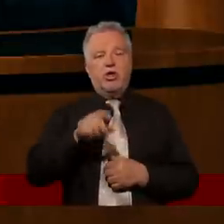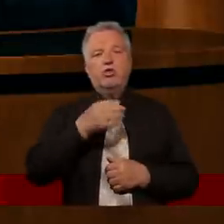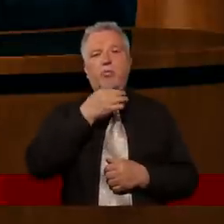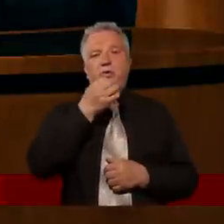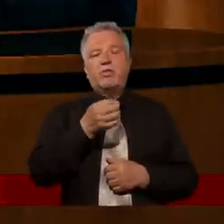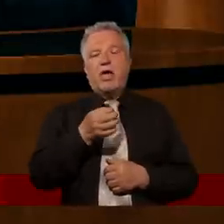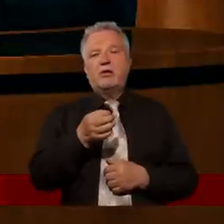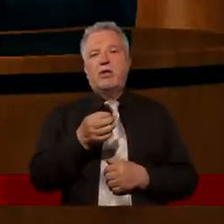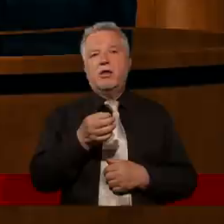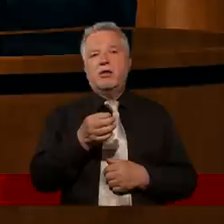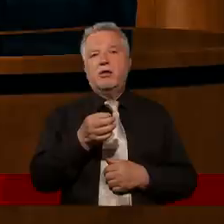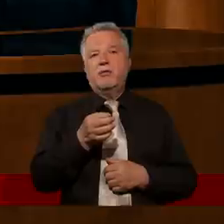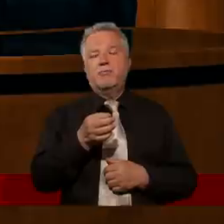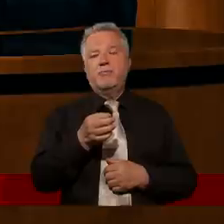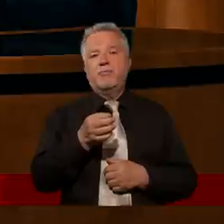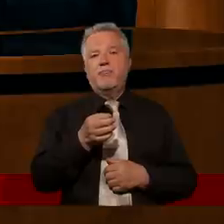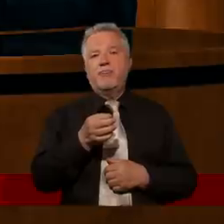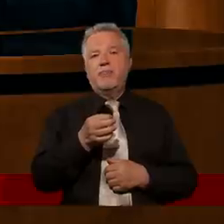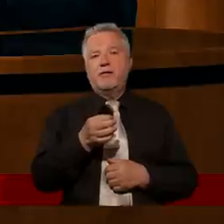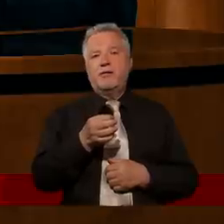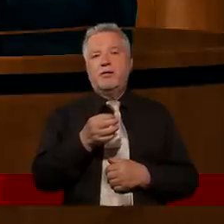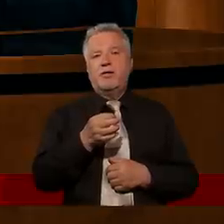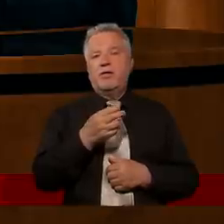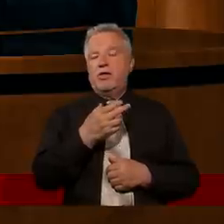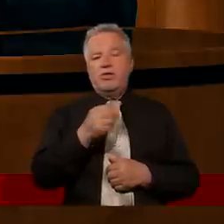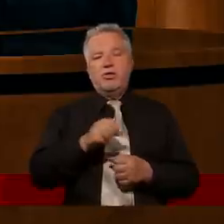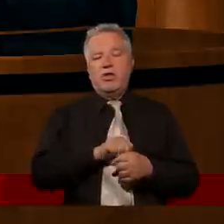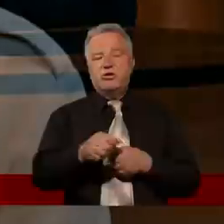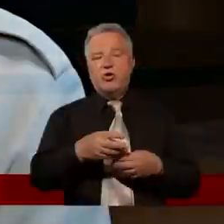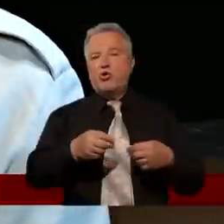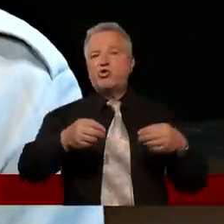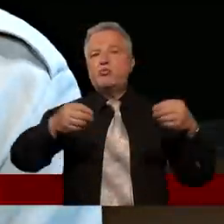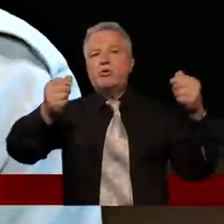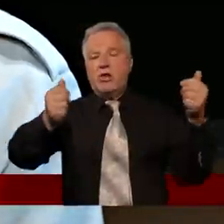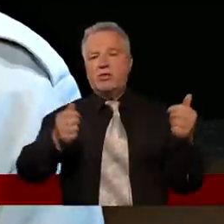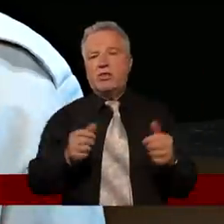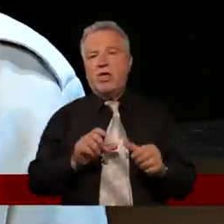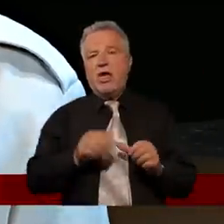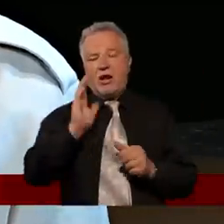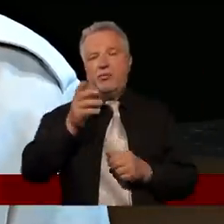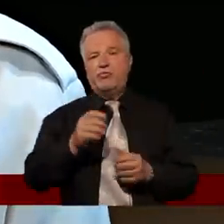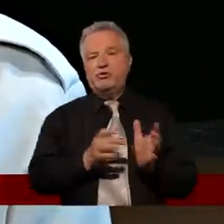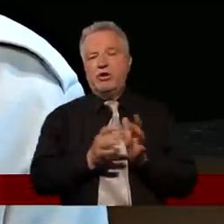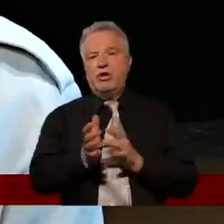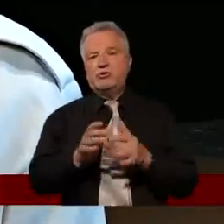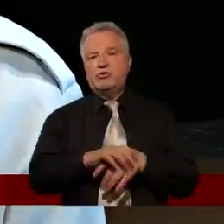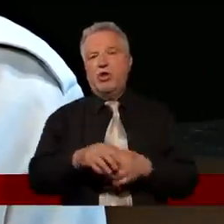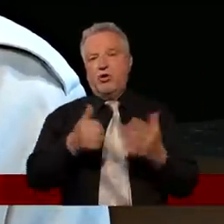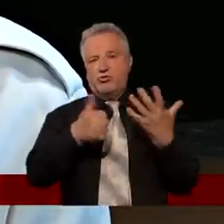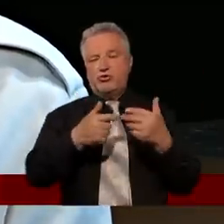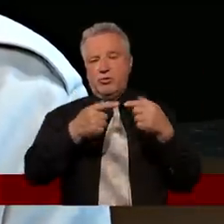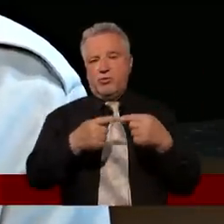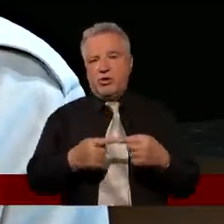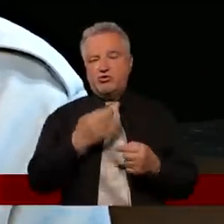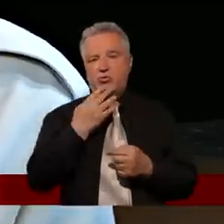pytanie za chwilę, choć ono w naszym studium nie zostaje rozwinięte, ale to jest bardzo ciekawe, że zaraz potem Pan Jezus w wierszu szósty mówi, kto